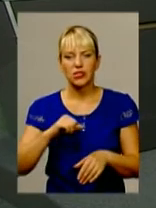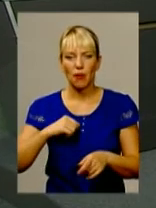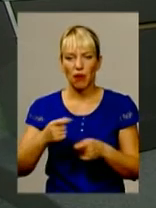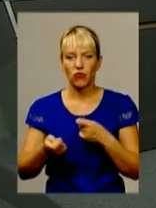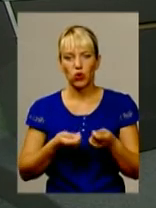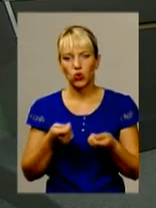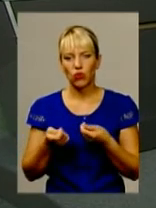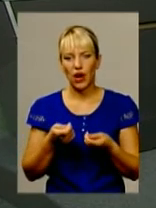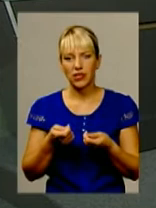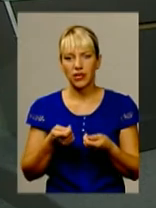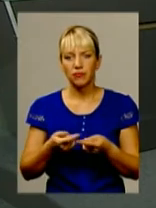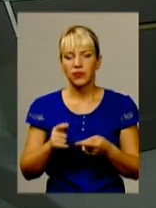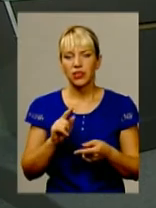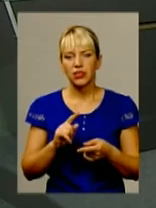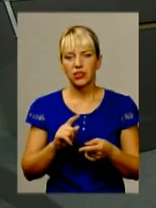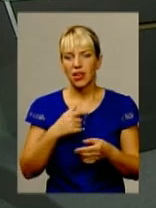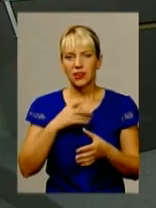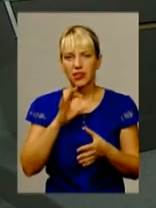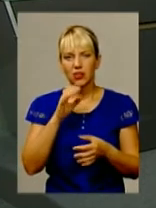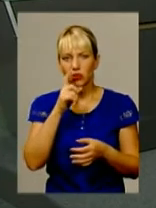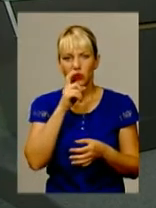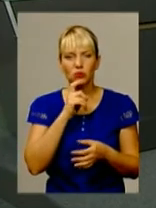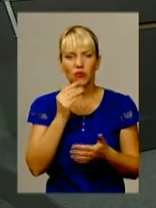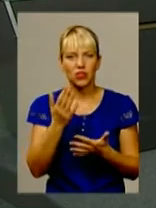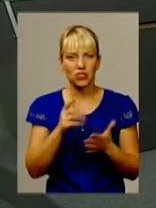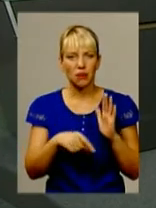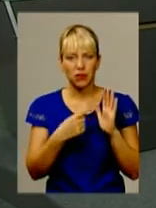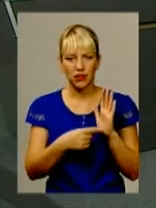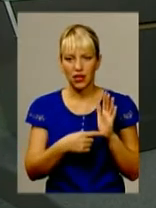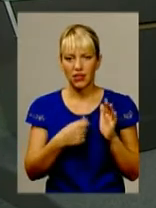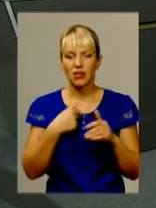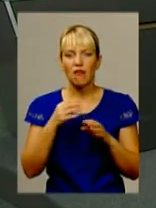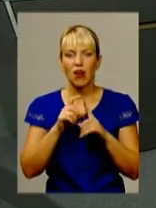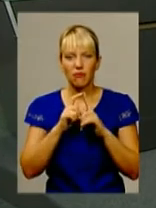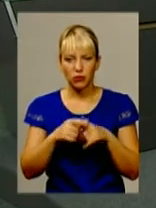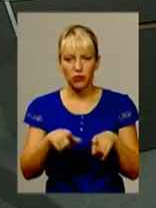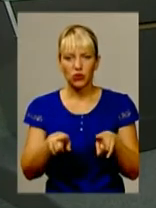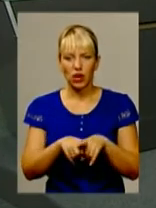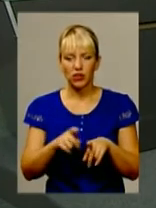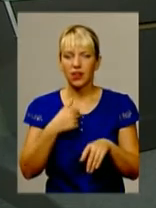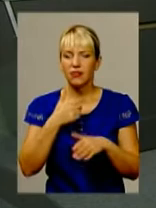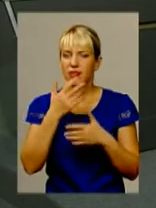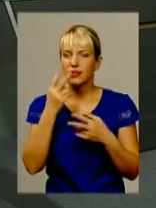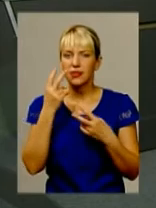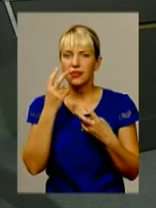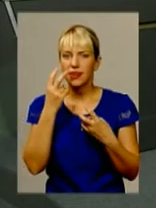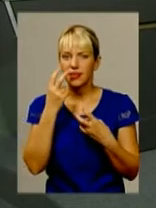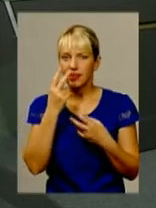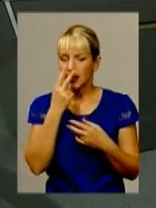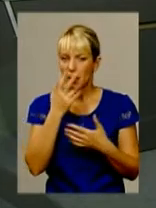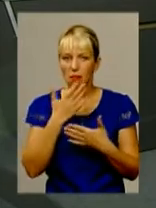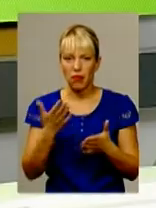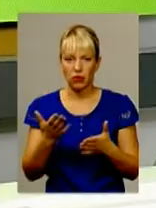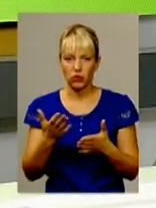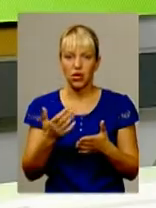Не зовсім я зрозумів вашого запитання, але я скажу так. Я не бачу виграшу для, ну, скажімо, ми говоримо зараз за цю трійку,